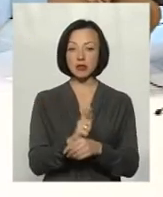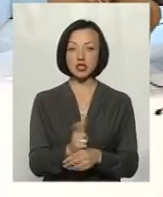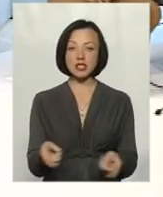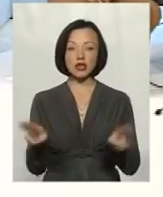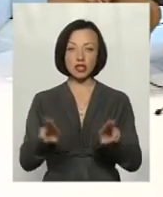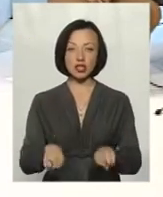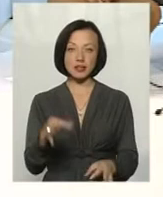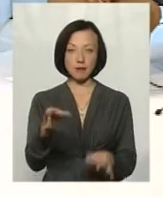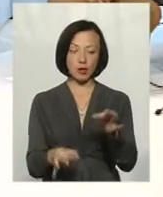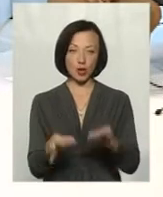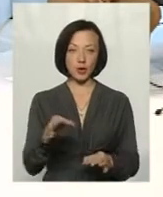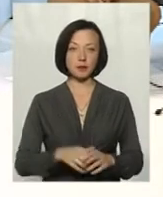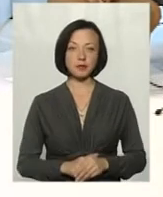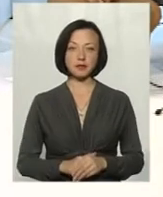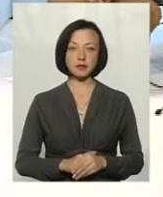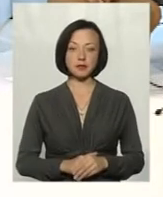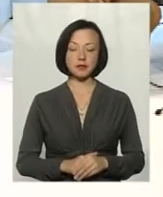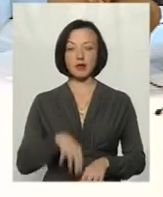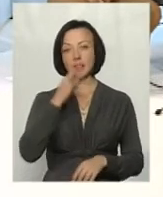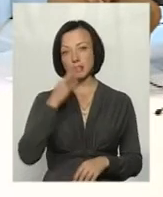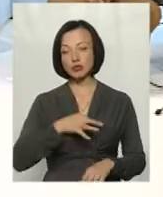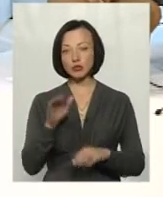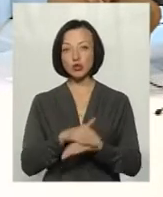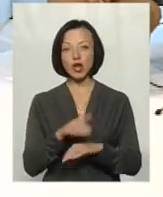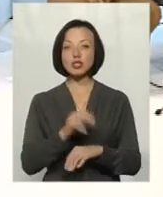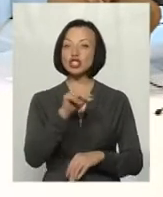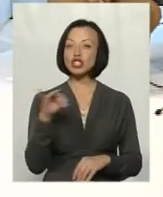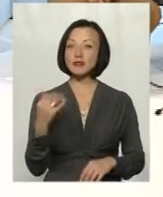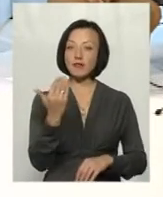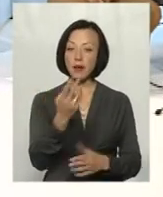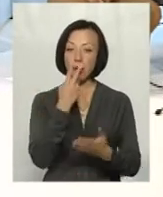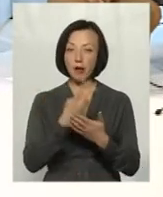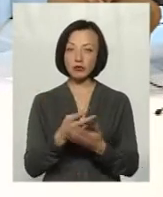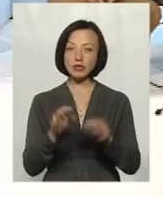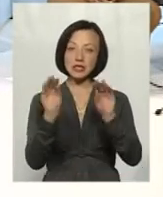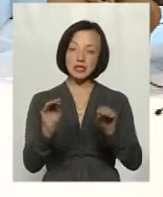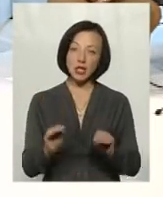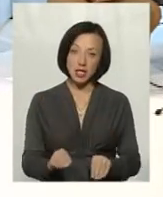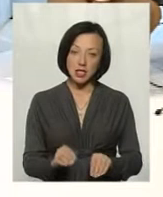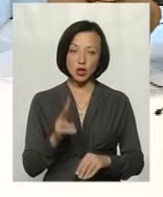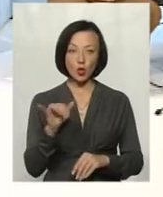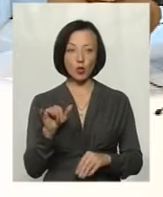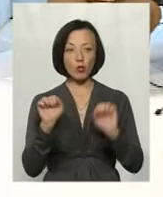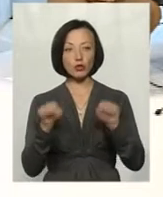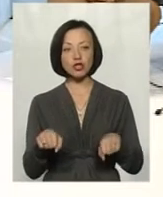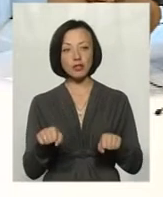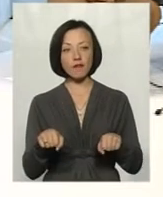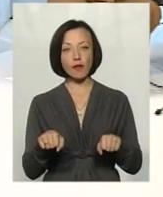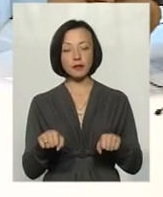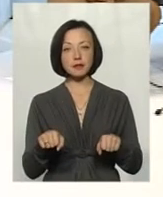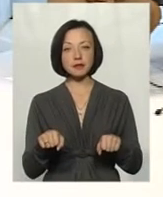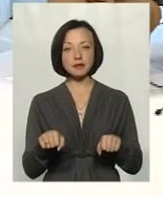її залишиться в природі. Скажіть, будь ласка, чи бачите ви статистику, можливо, за кількістю